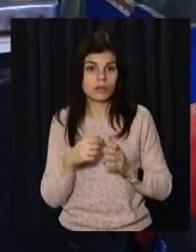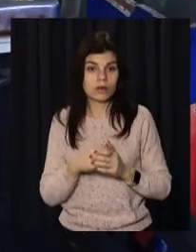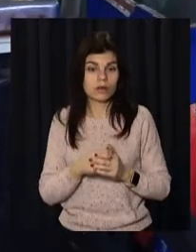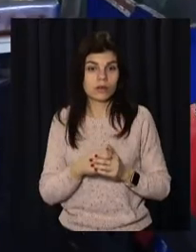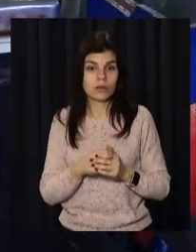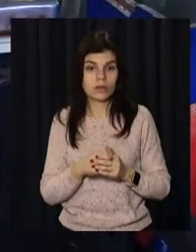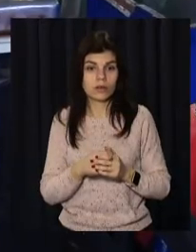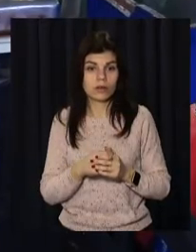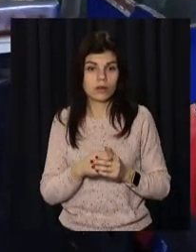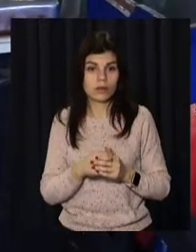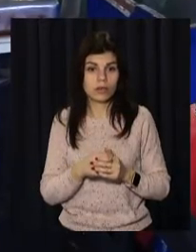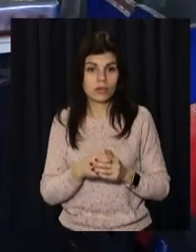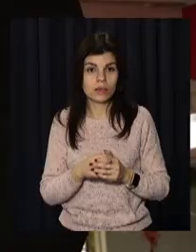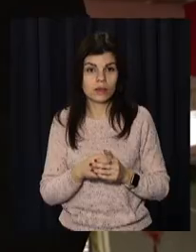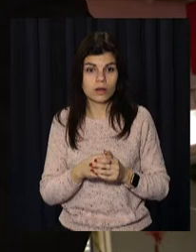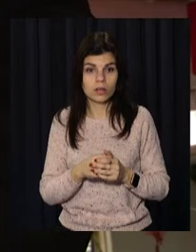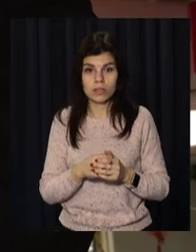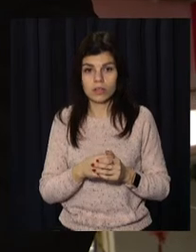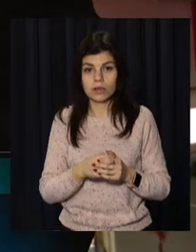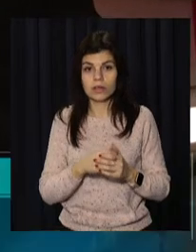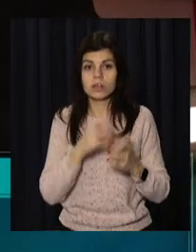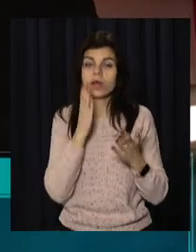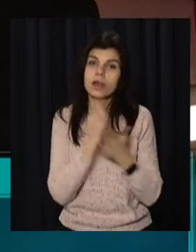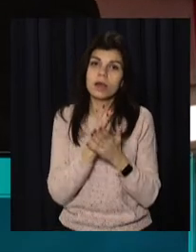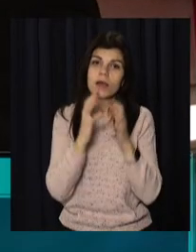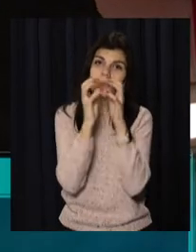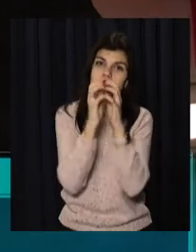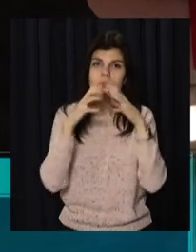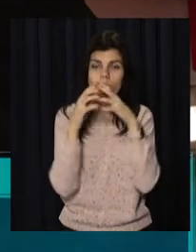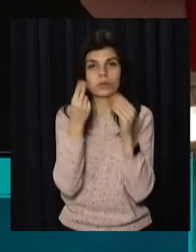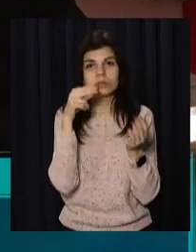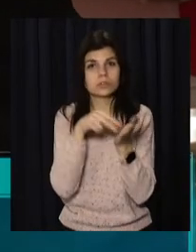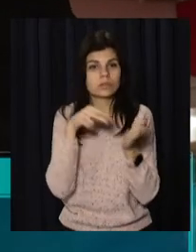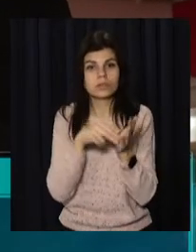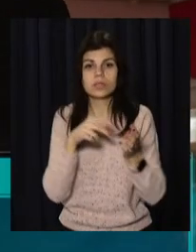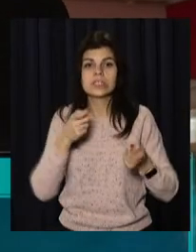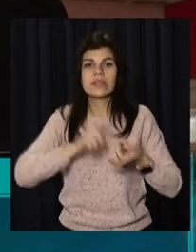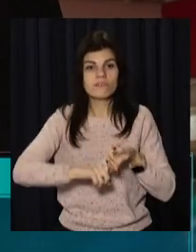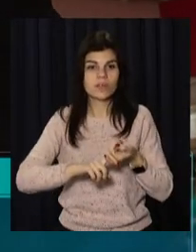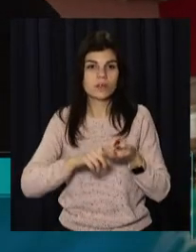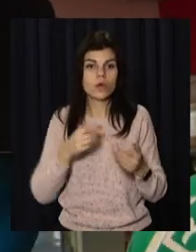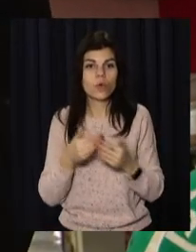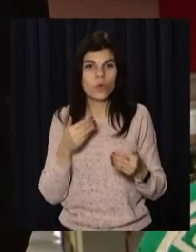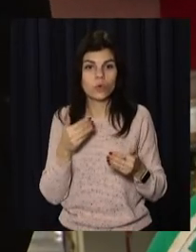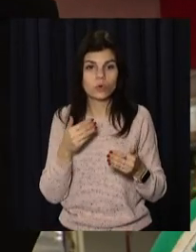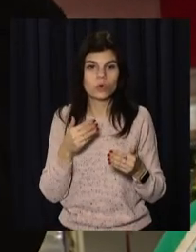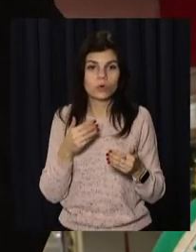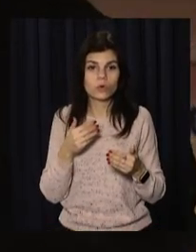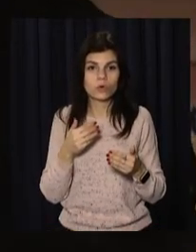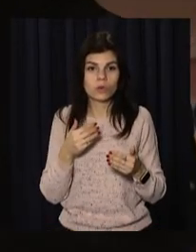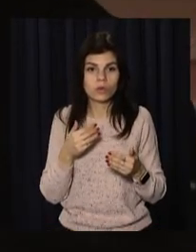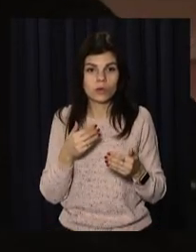нетоварний вид, обійдеться дешевше. Скільки гранат коштує? Гранат різний є 60 гривень, є 50